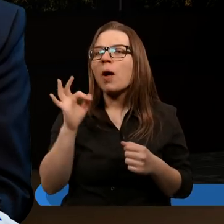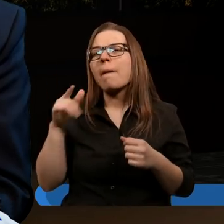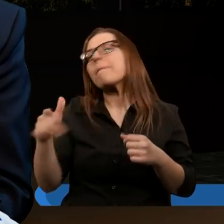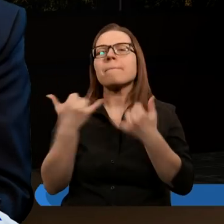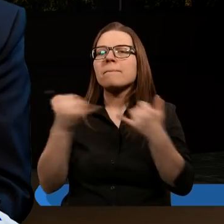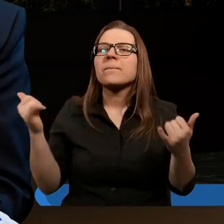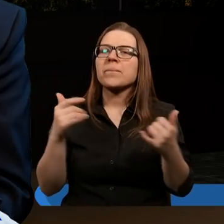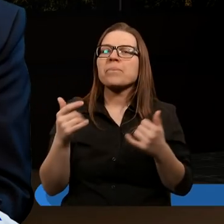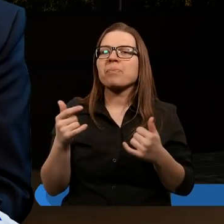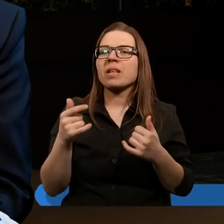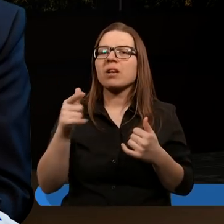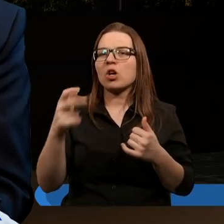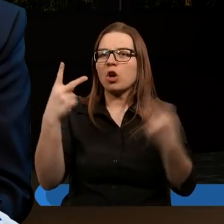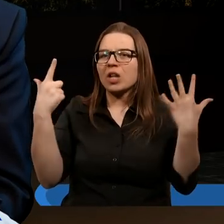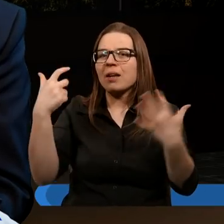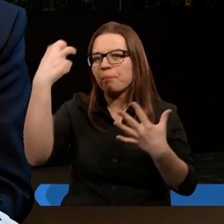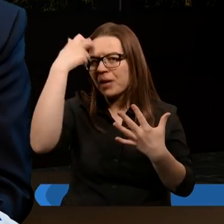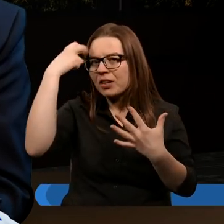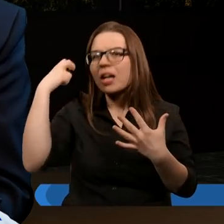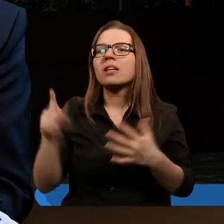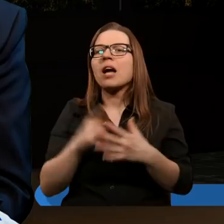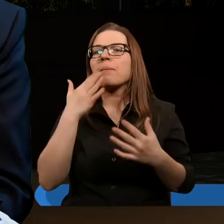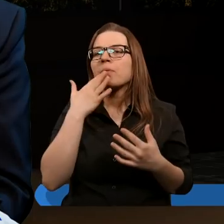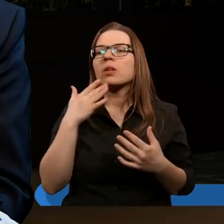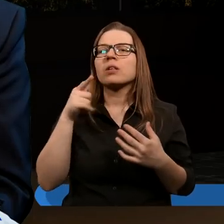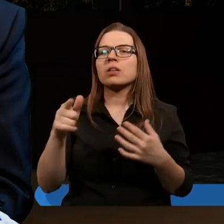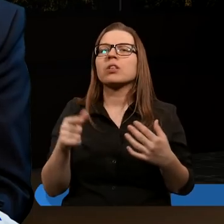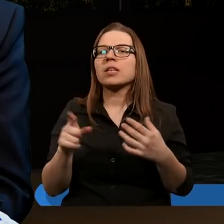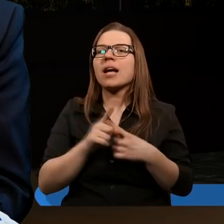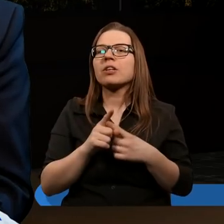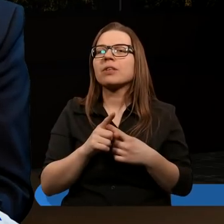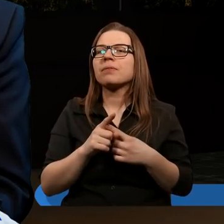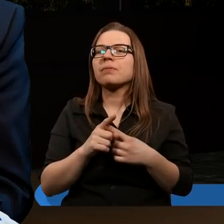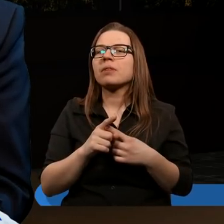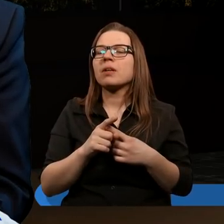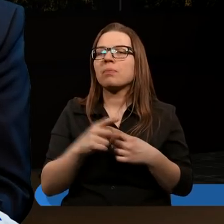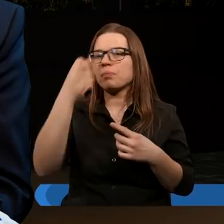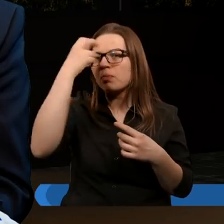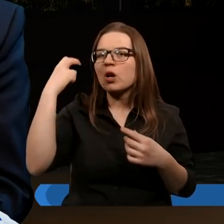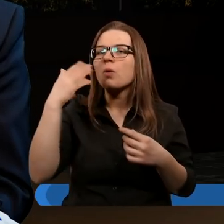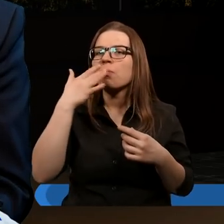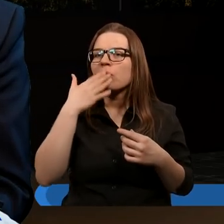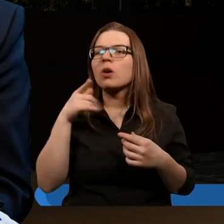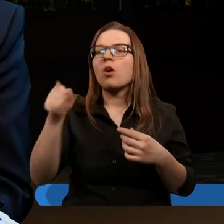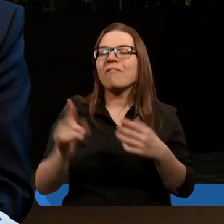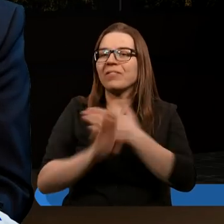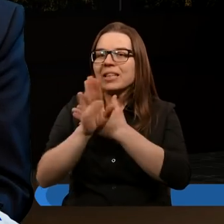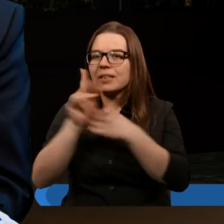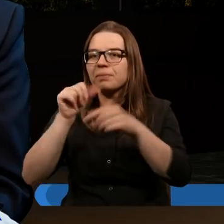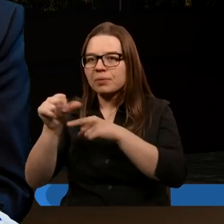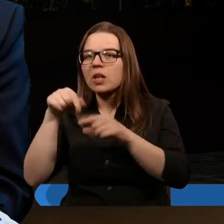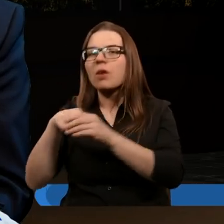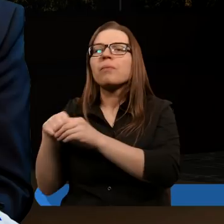jeźdźcach, bo to jest ciekawe, że mówimy o siedmiu pieczęciach, ale jest czterech jeźdźców i przy czterech pierwszych pieczęciach oni występują.